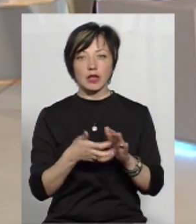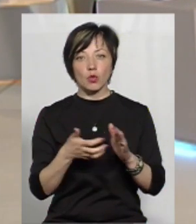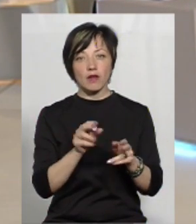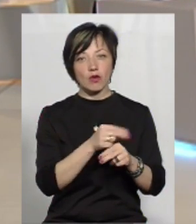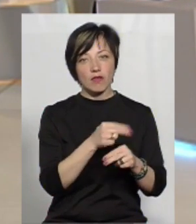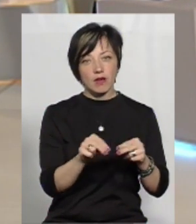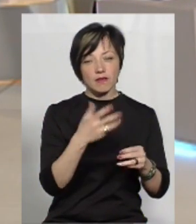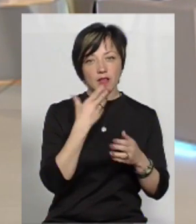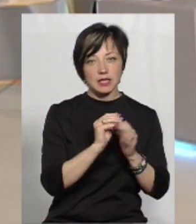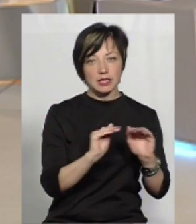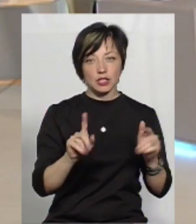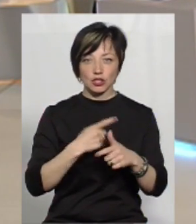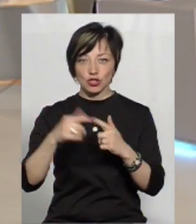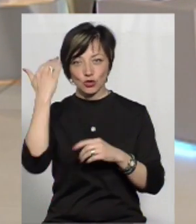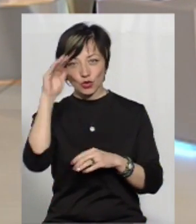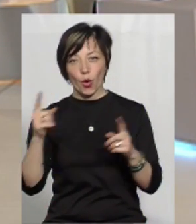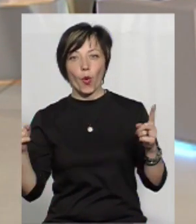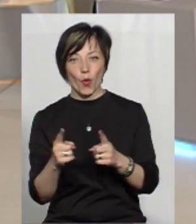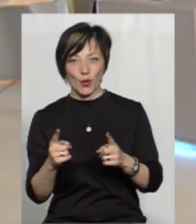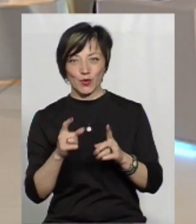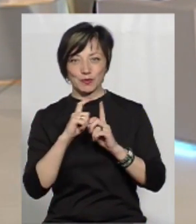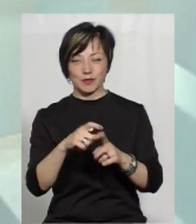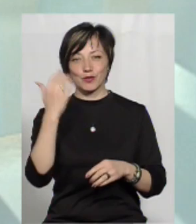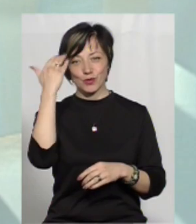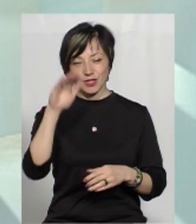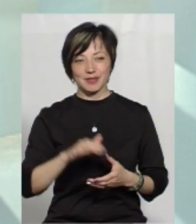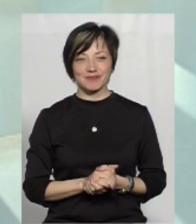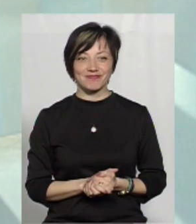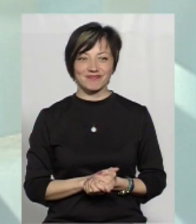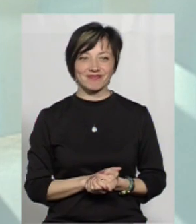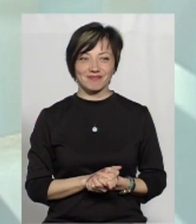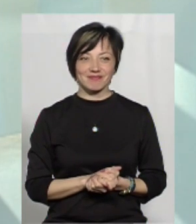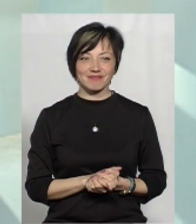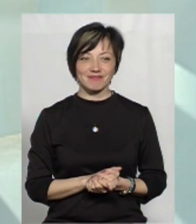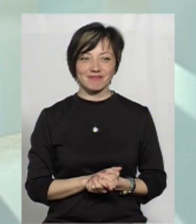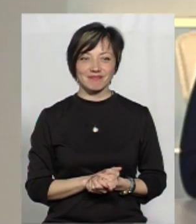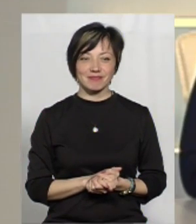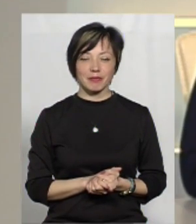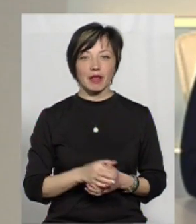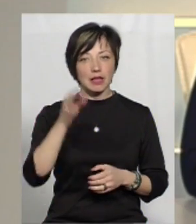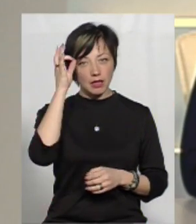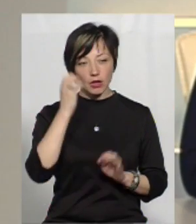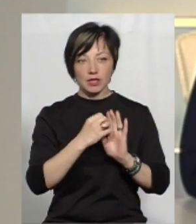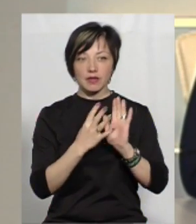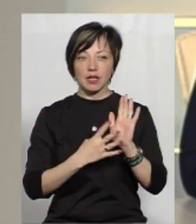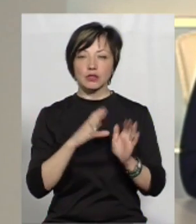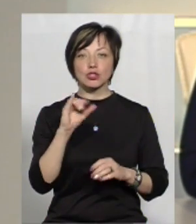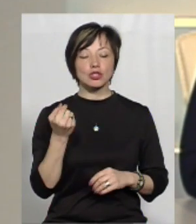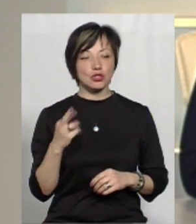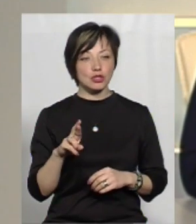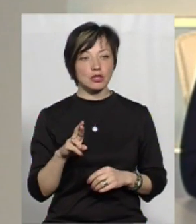власних дітей, чи чужих? Так, коротко. Чужих. Чужих. Чужих. Нагадаю, що 19